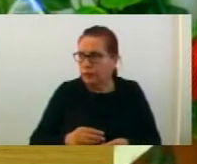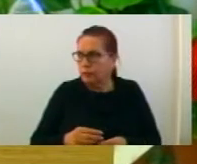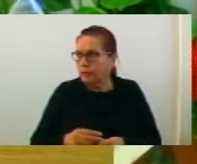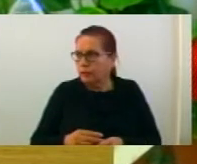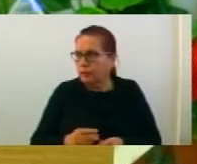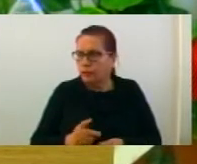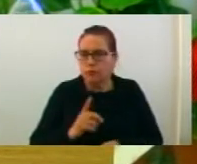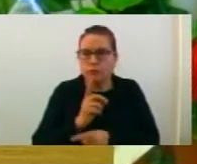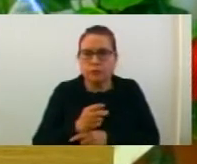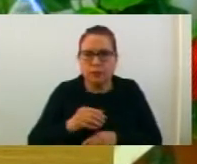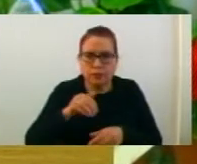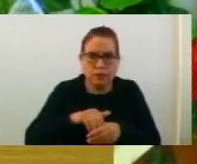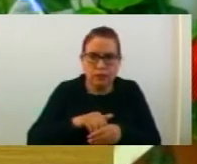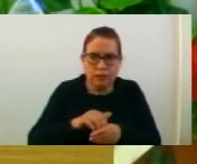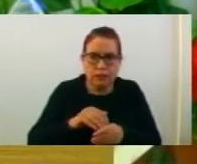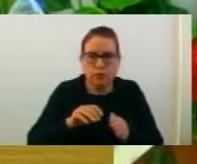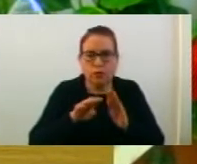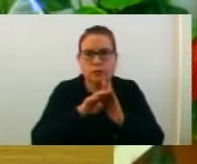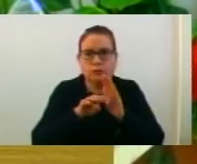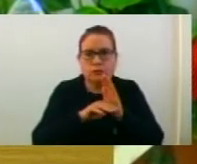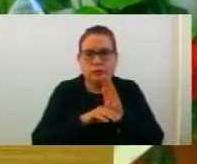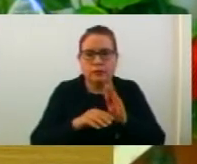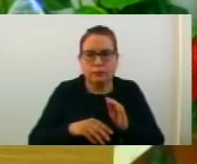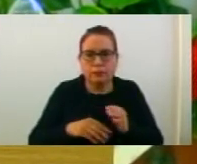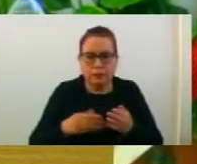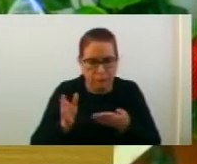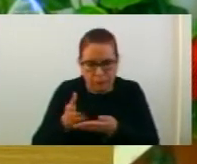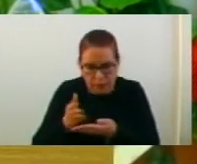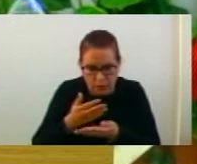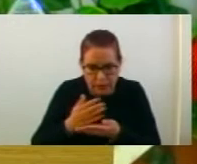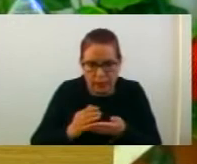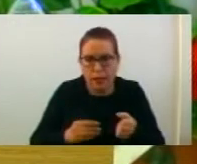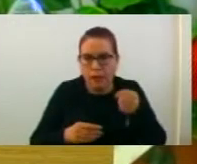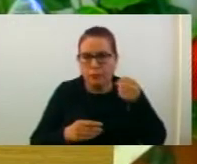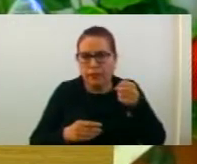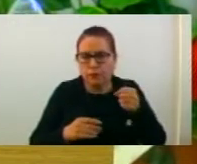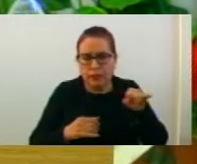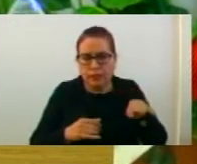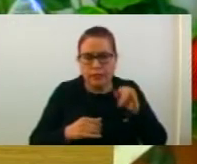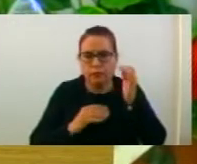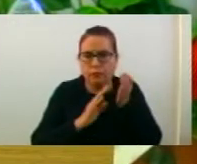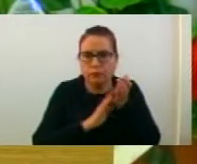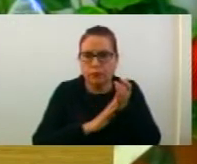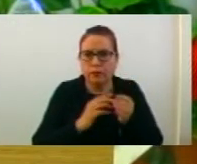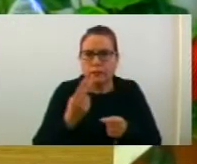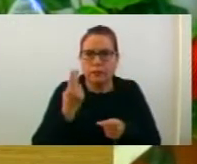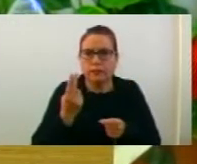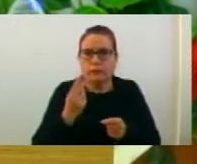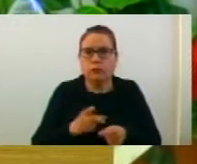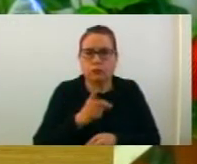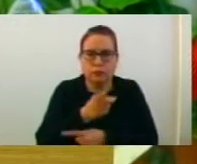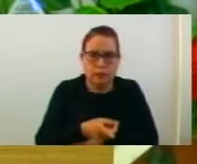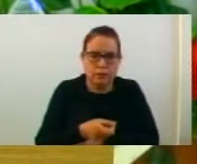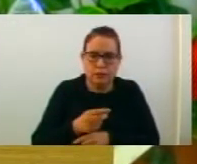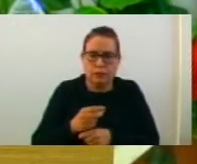Одлука за изменување и дополување на статутот на Локална установа библиотека Благо Янков Мучито Струмица и 2. Одлука за изменување